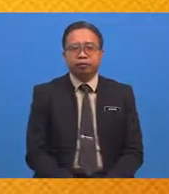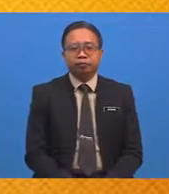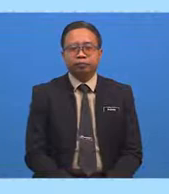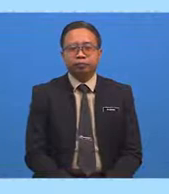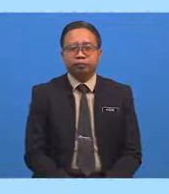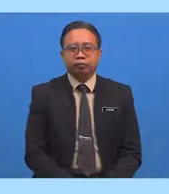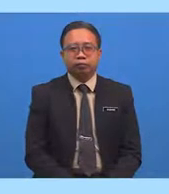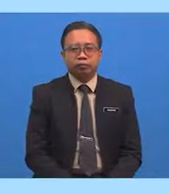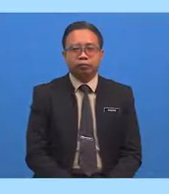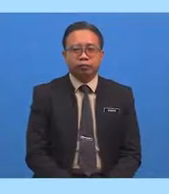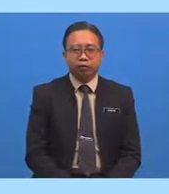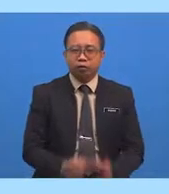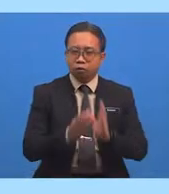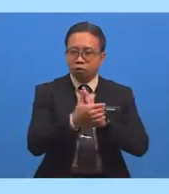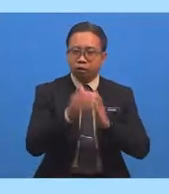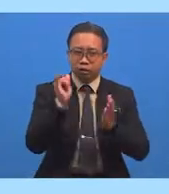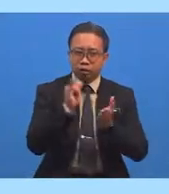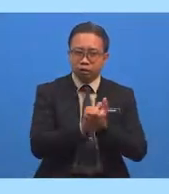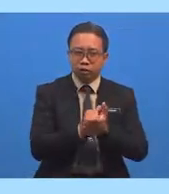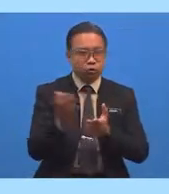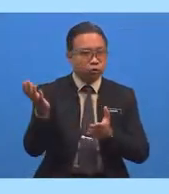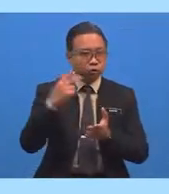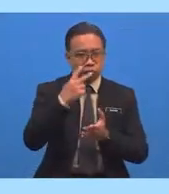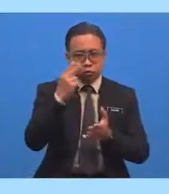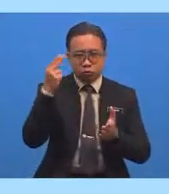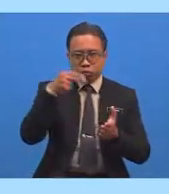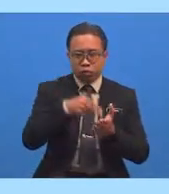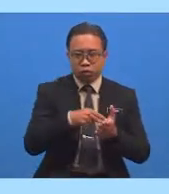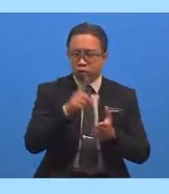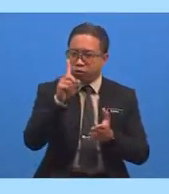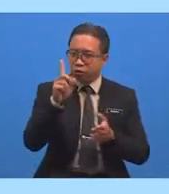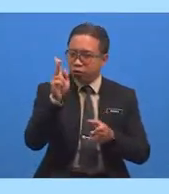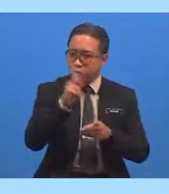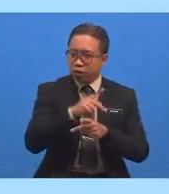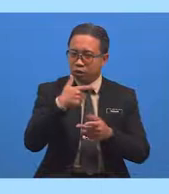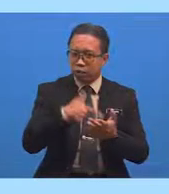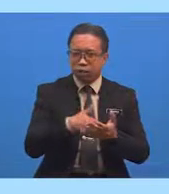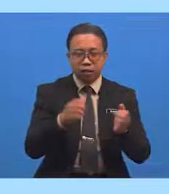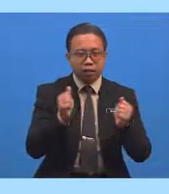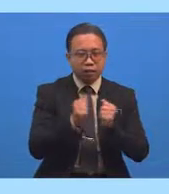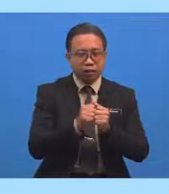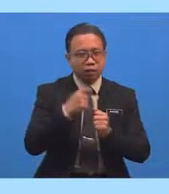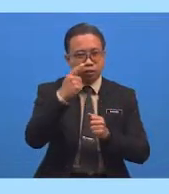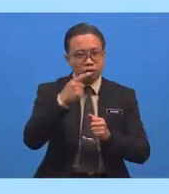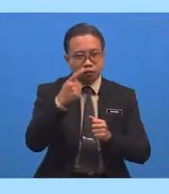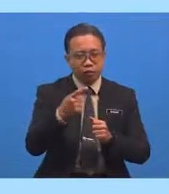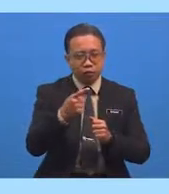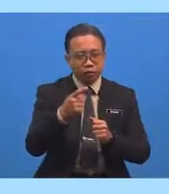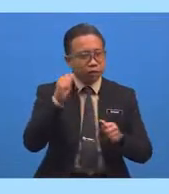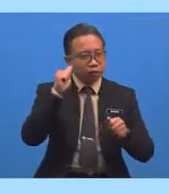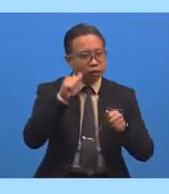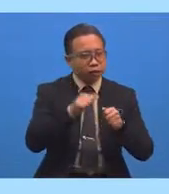Oleh Itu Jom Kita Ulangi Sekali Lagi Dengan Menyebut Dan